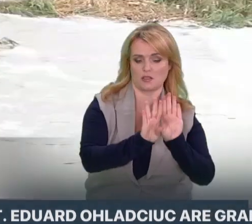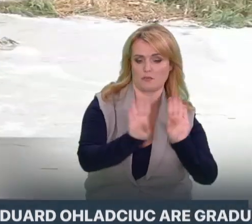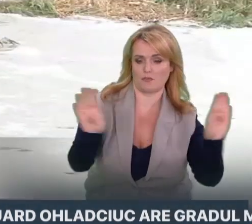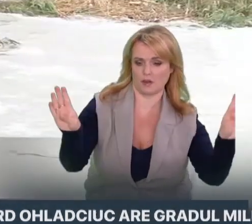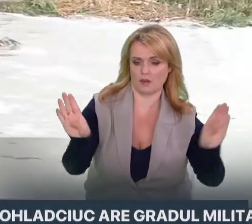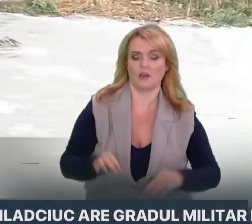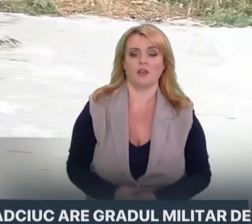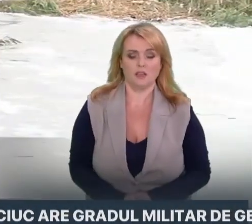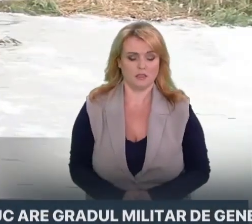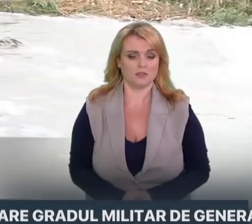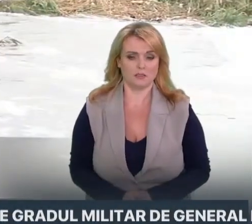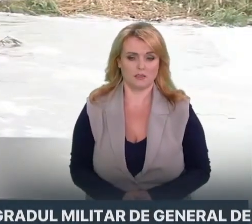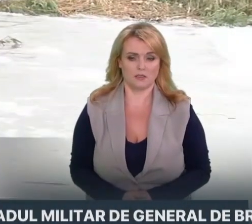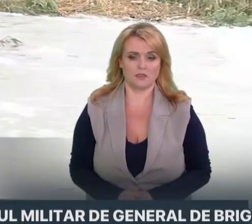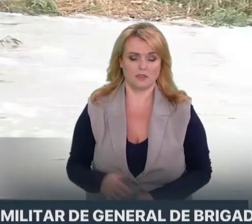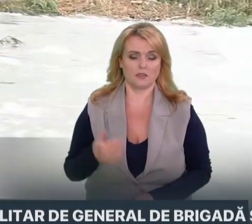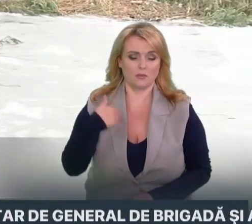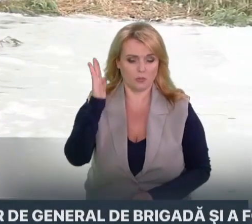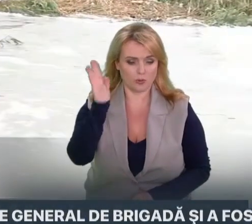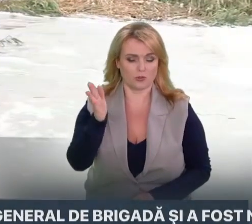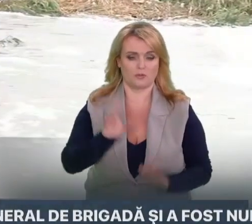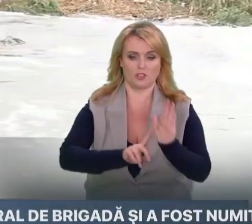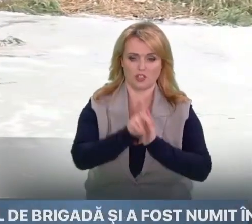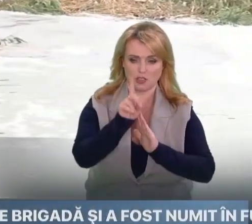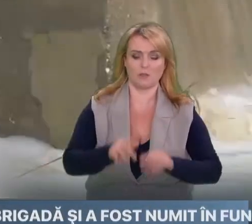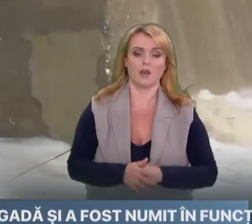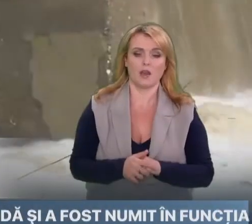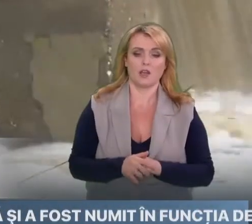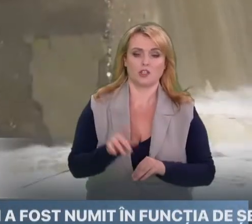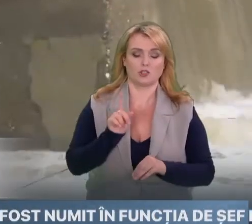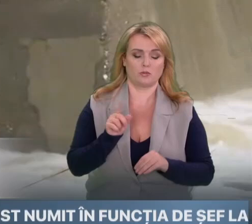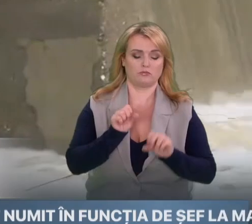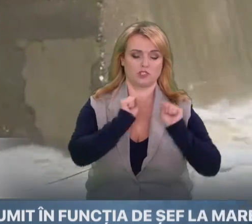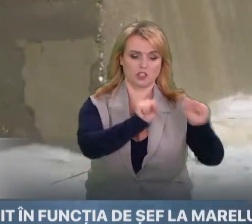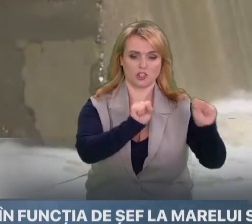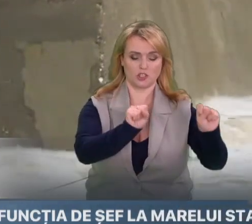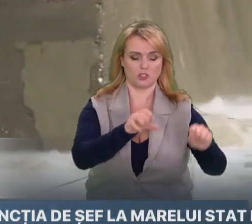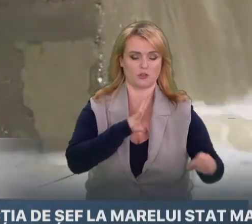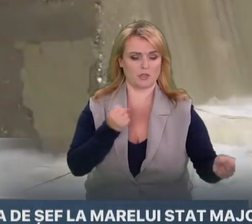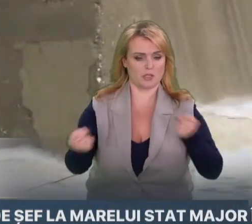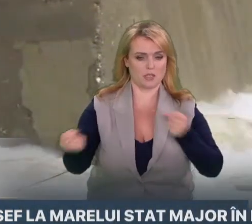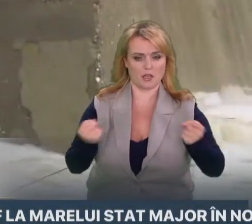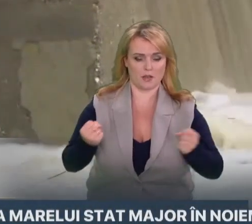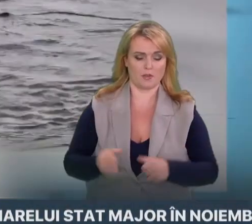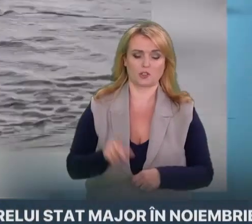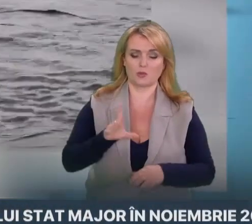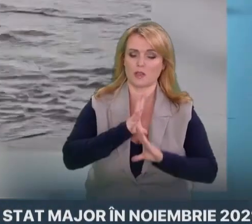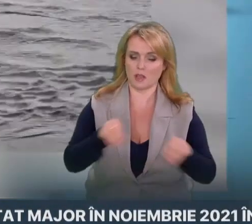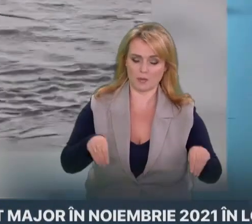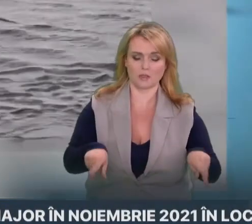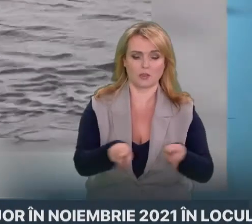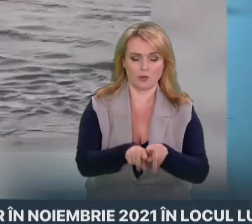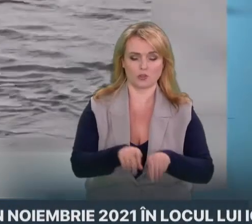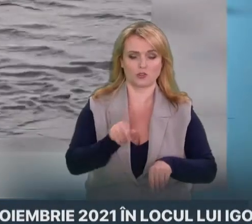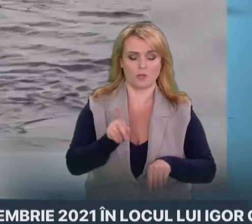lucrări pe parcursul anului, mai multe diguri de protecție, respectiv în acest sens avem peste 100 de milioane alocați.